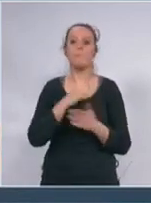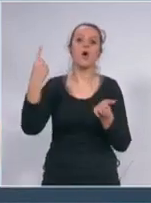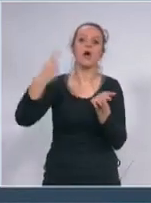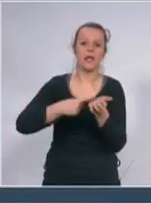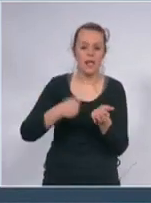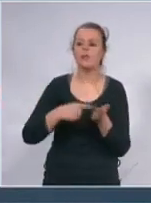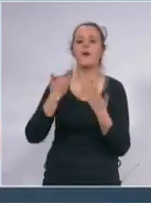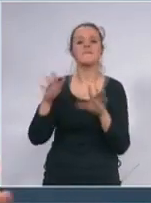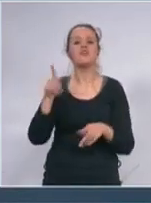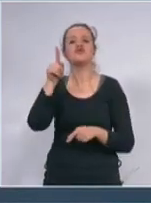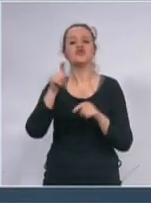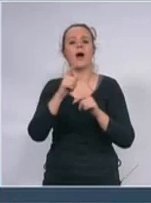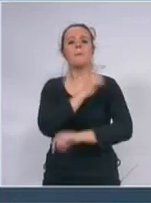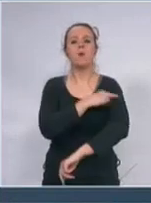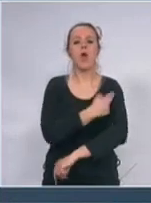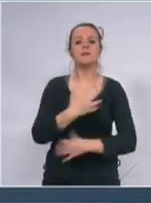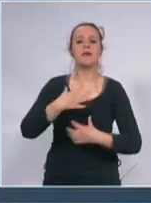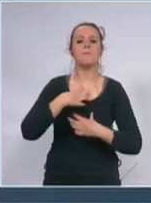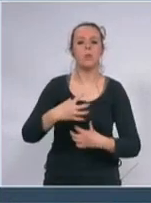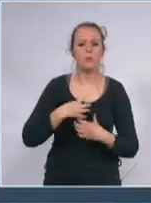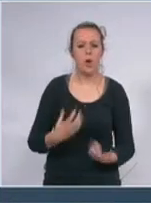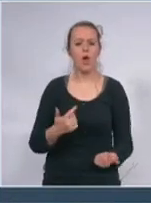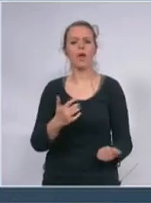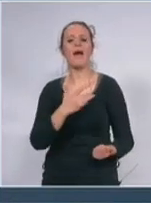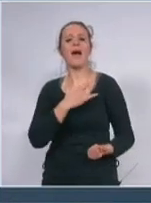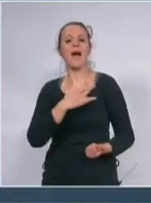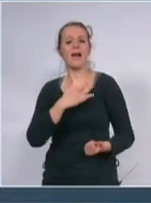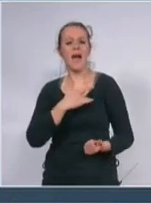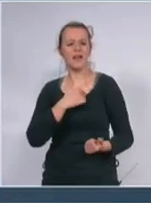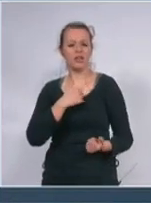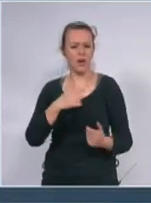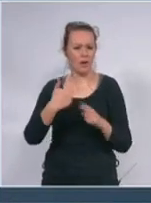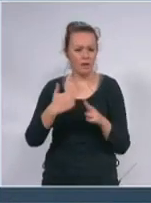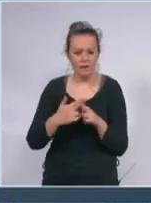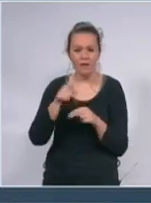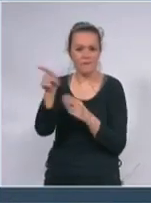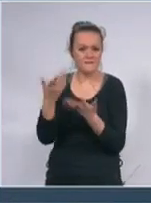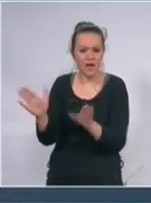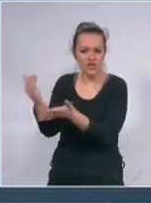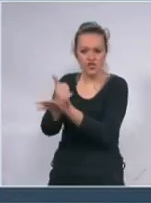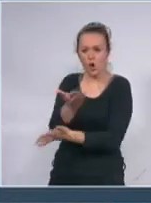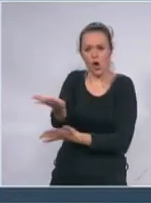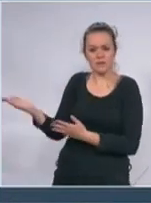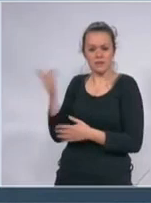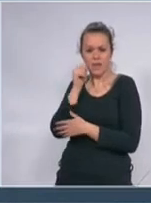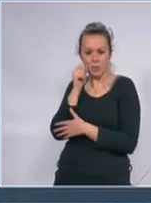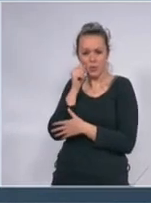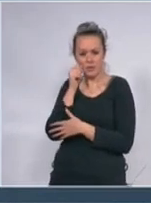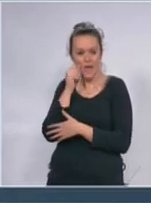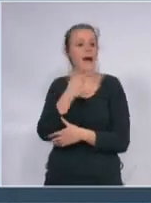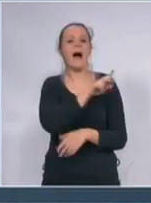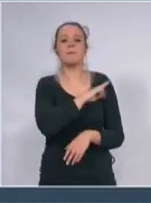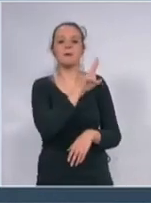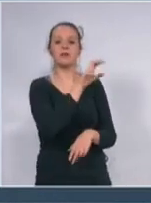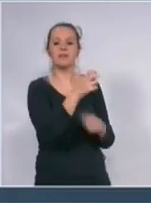koji su na pulmologiji na kardiovaskularnom na svemu drugom izgurat ćemo više novih nego što smo imali